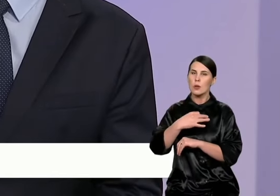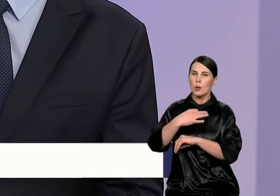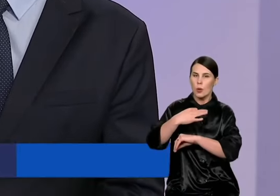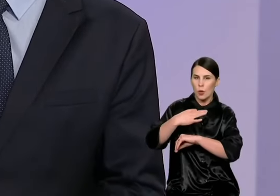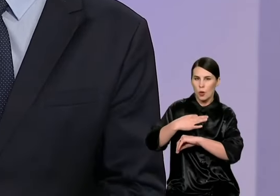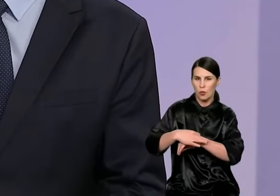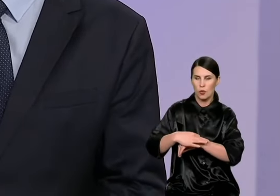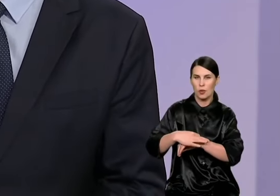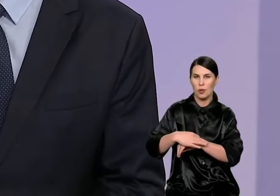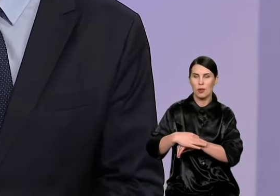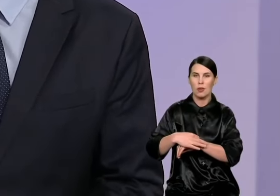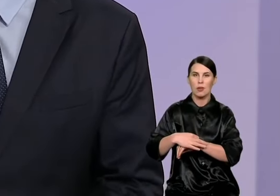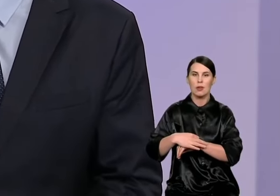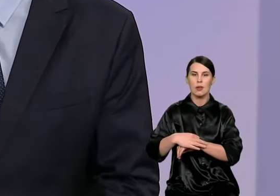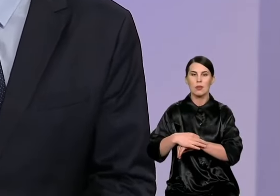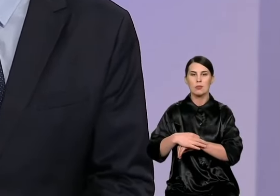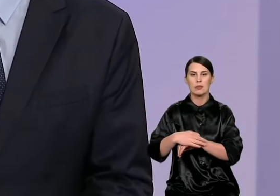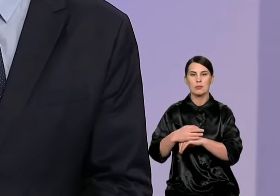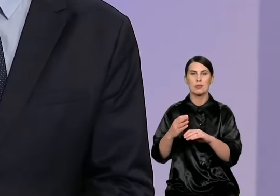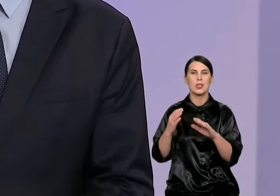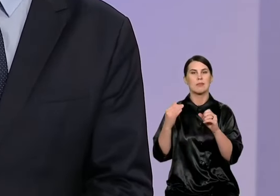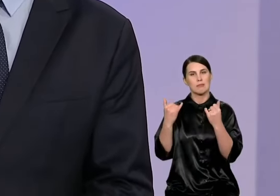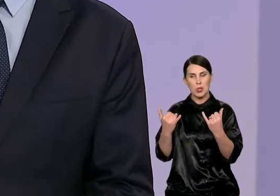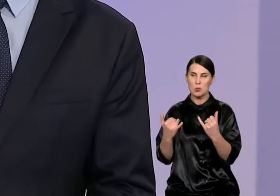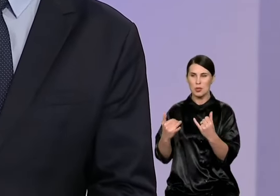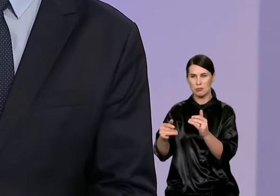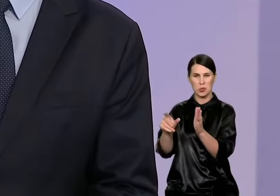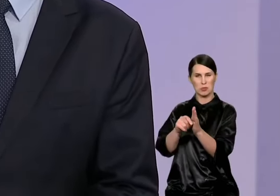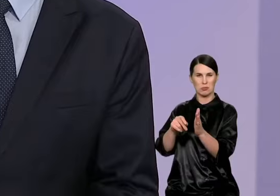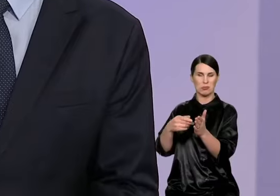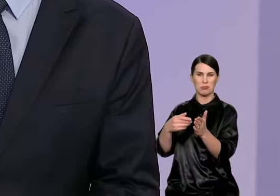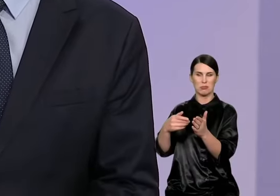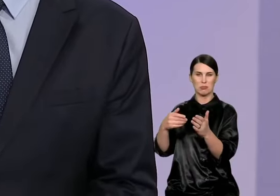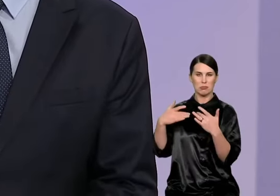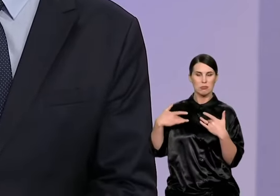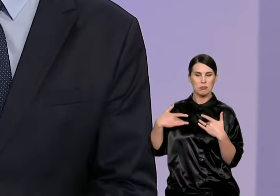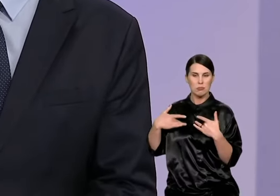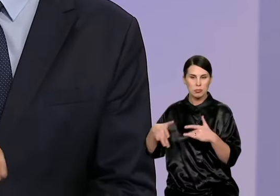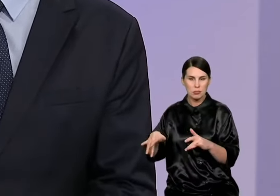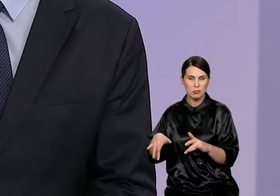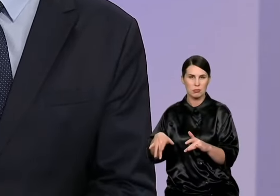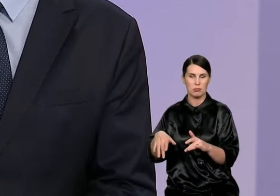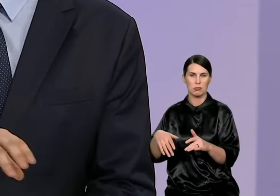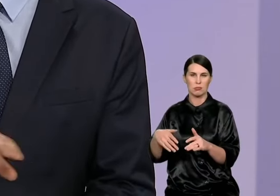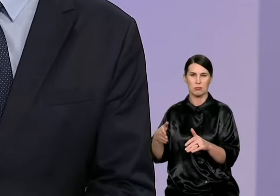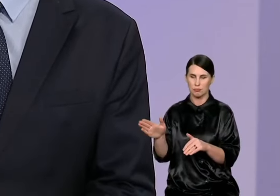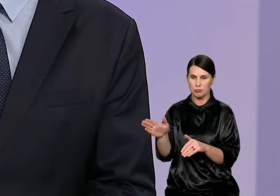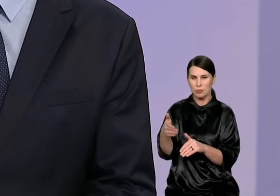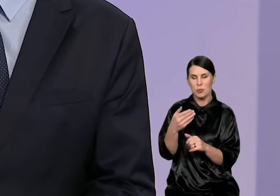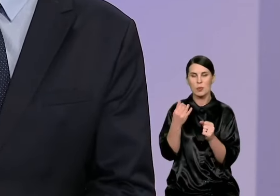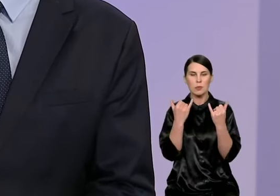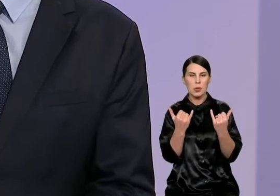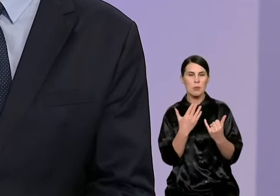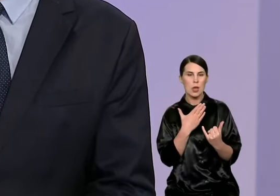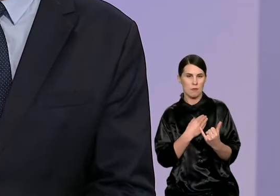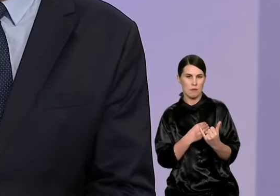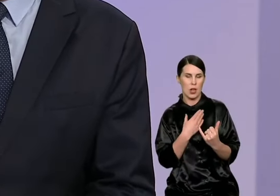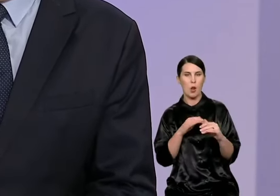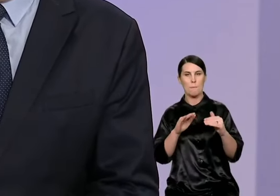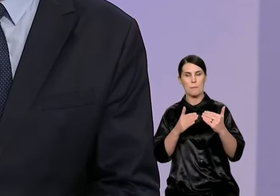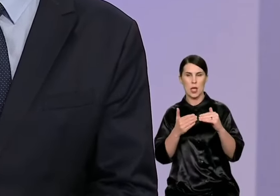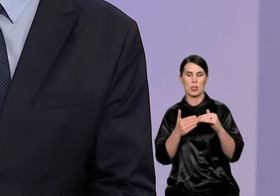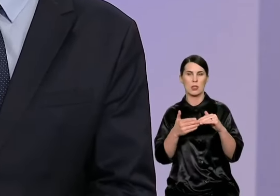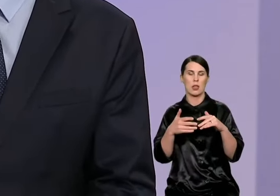reikėtų trauktis, jeigu tik tai atsirastų politinė valia, pavyzdžiui, mes galėtume tą sprendimą priimti. Vilniaus mieste šiandien vyksta toks chaotiškas tankinimas